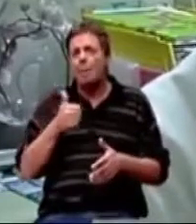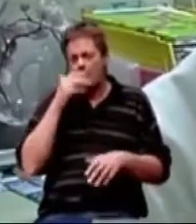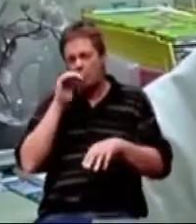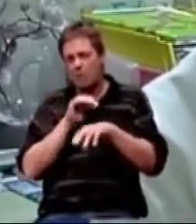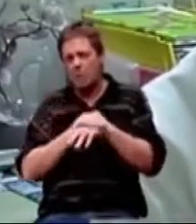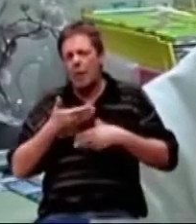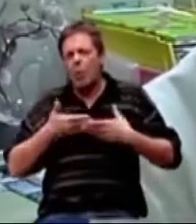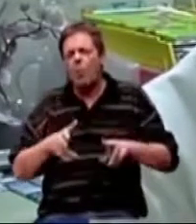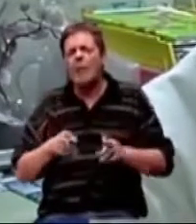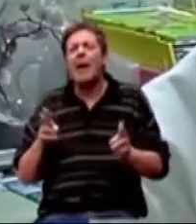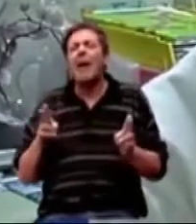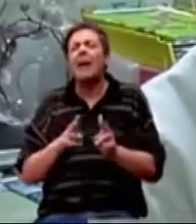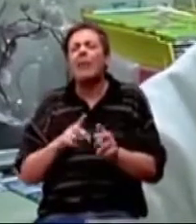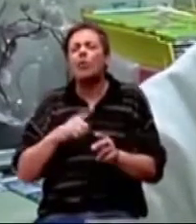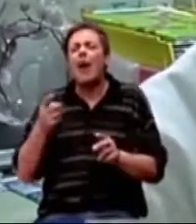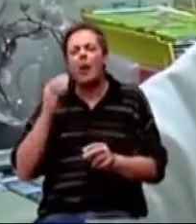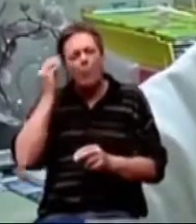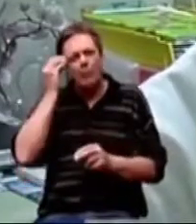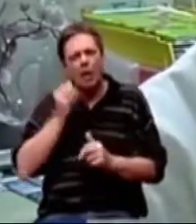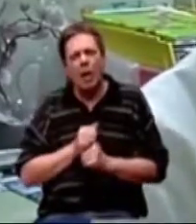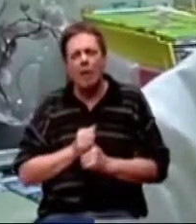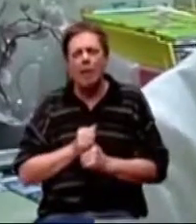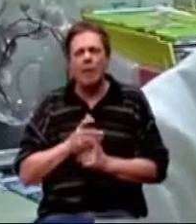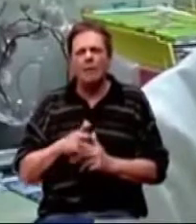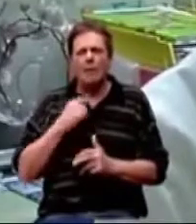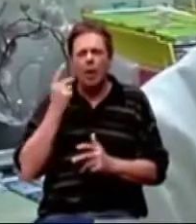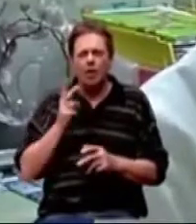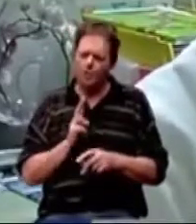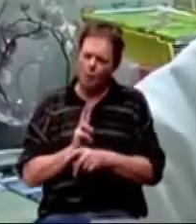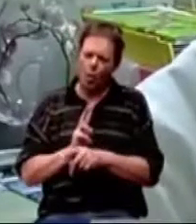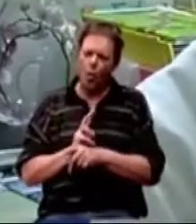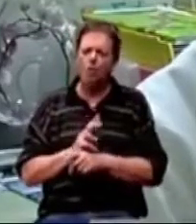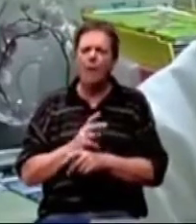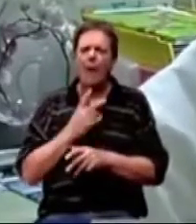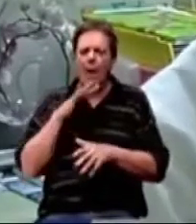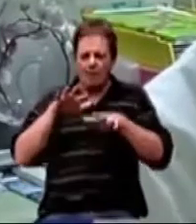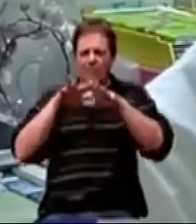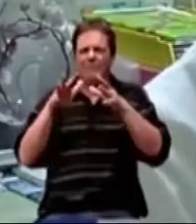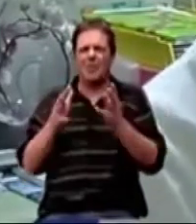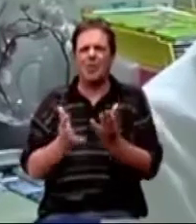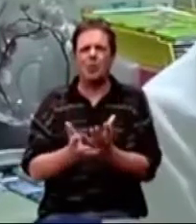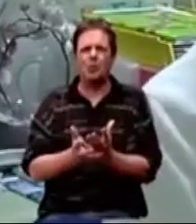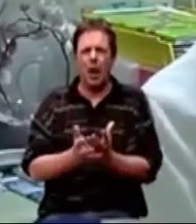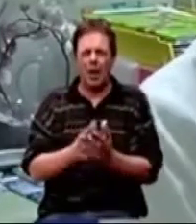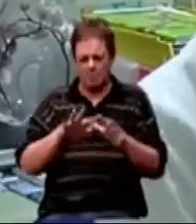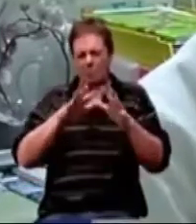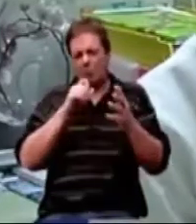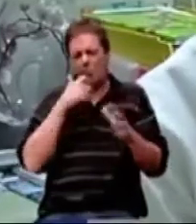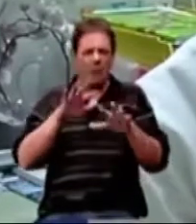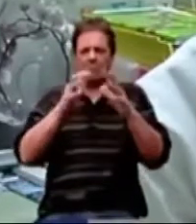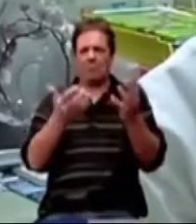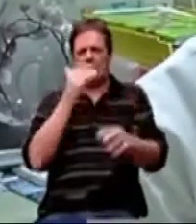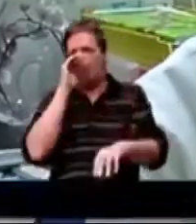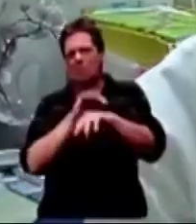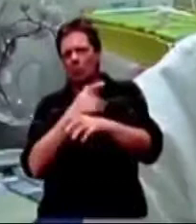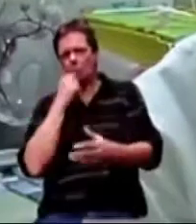gubitak kratkotrenog pamćenja. Znamo reći, očuvana ljuštura, dakle izvana čovjeku ne vidiš da